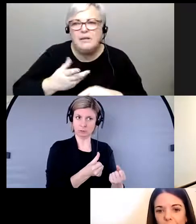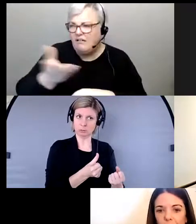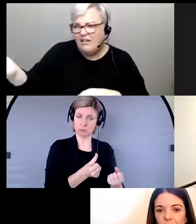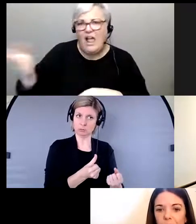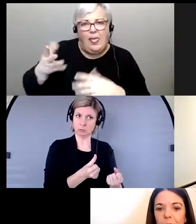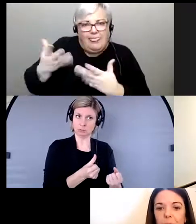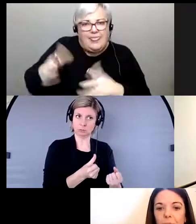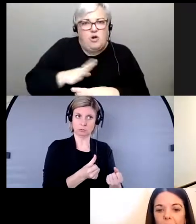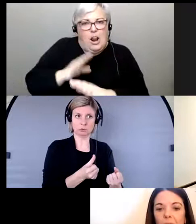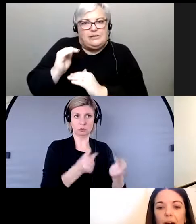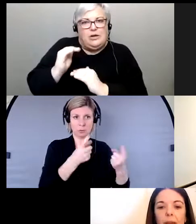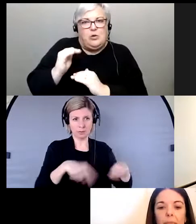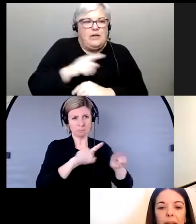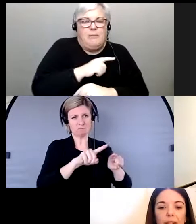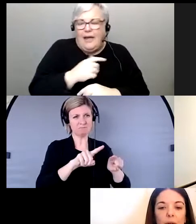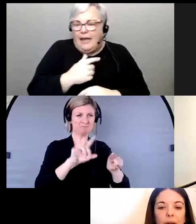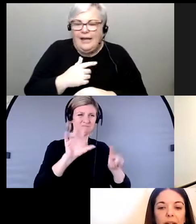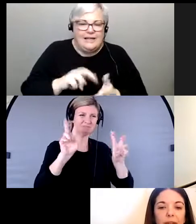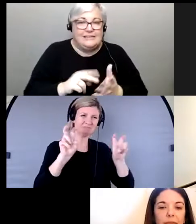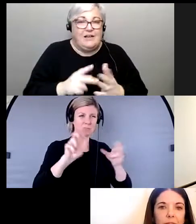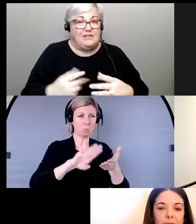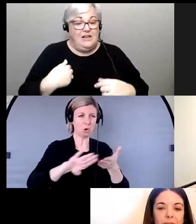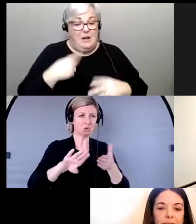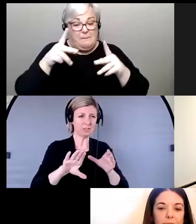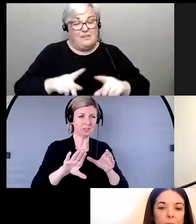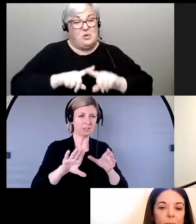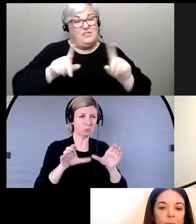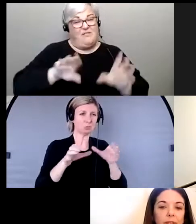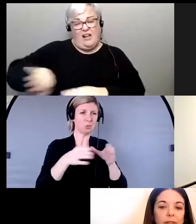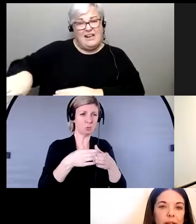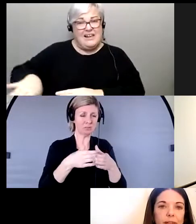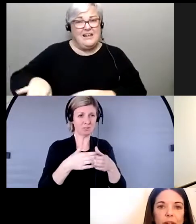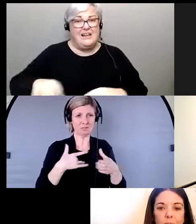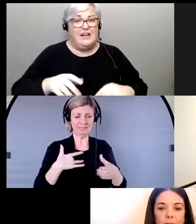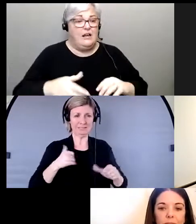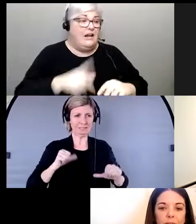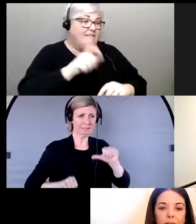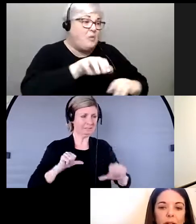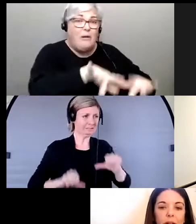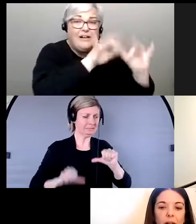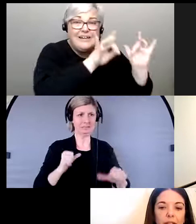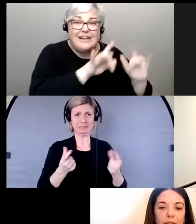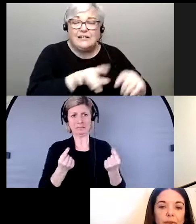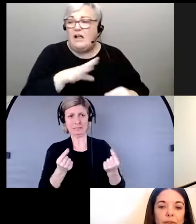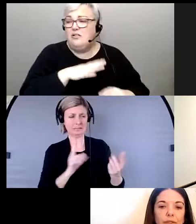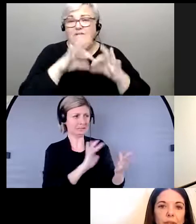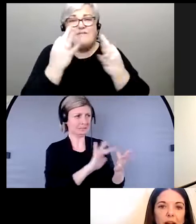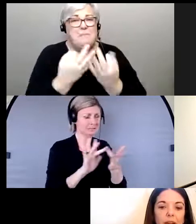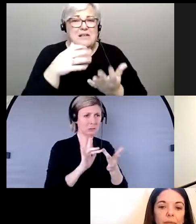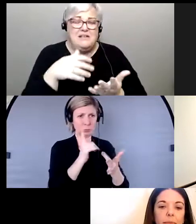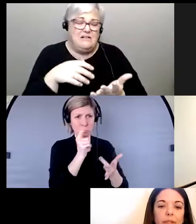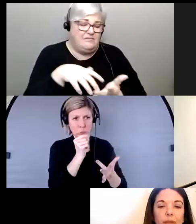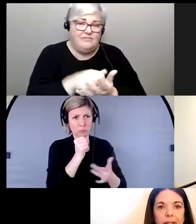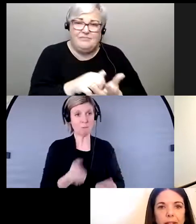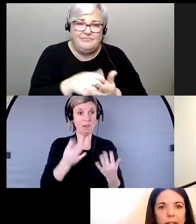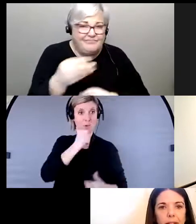autre préoccupation lorsque les personnes marginalisées sont évacuées. De nombreuses familles à faible revenu de femmes, de